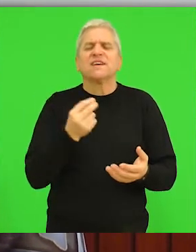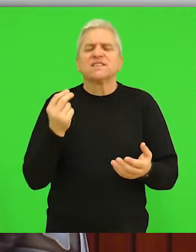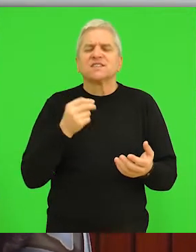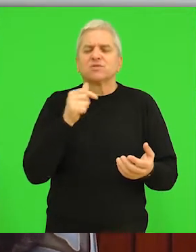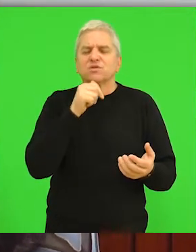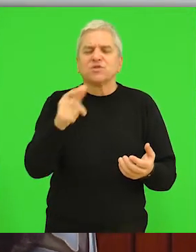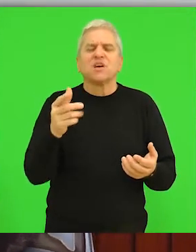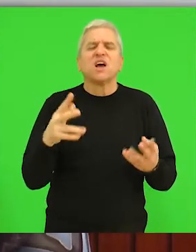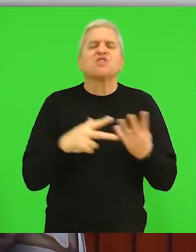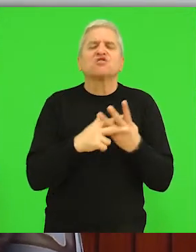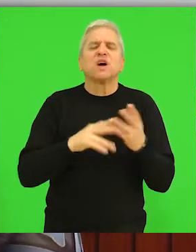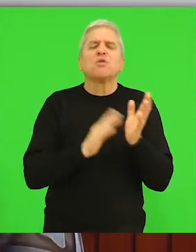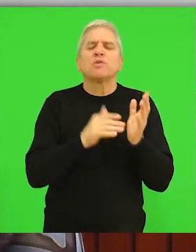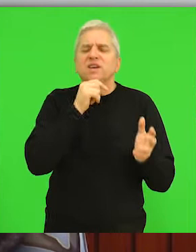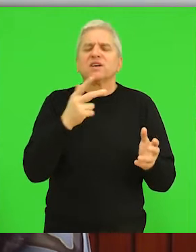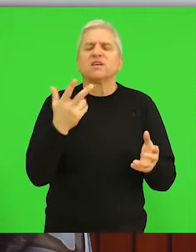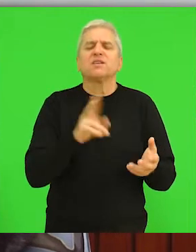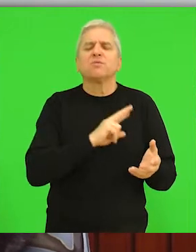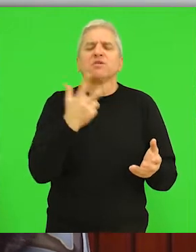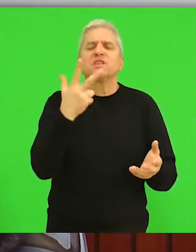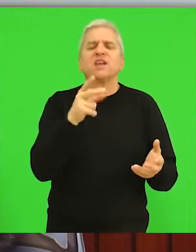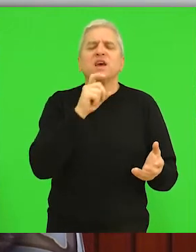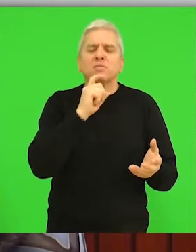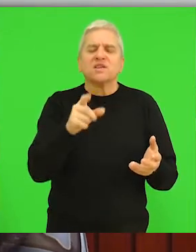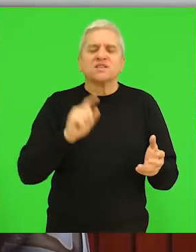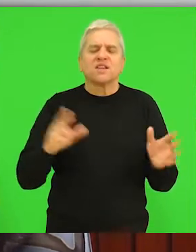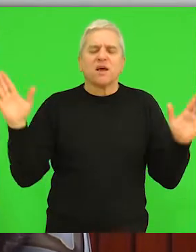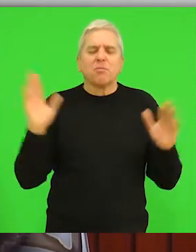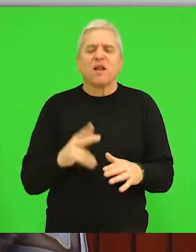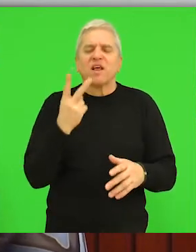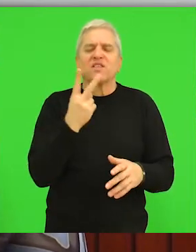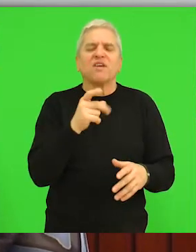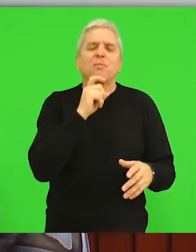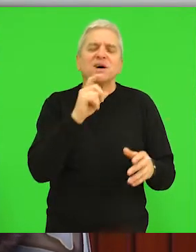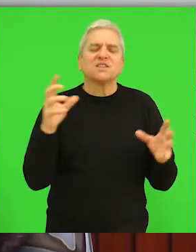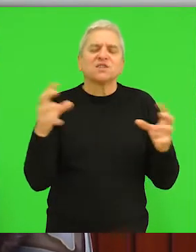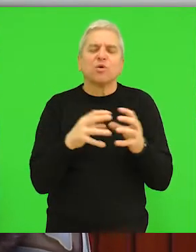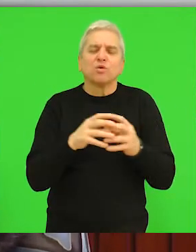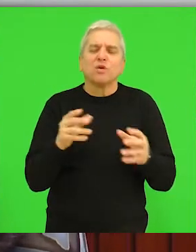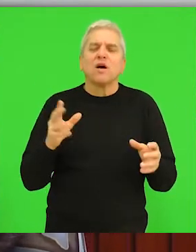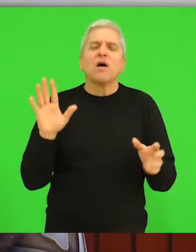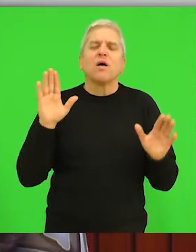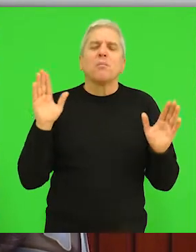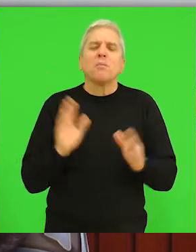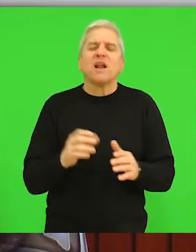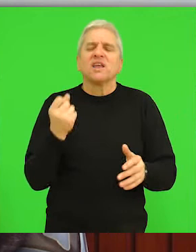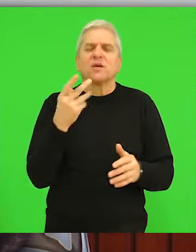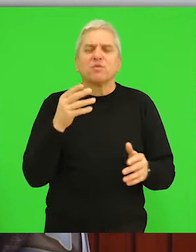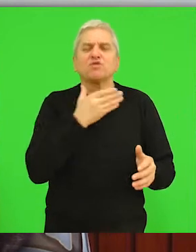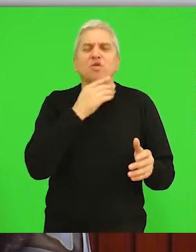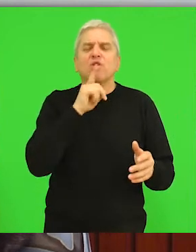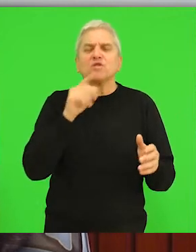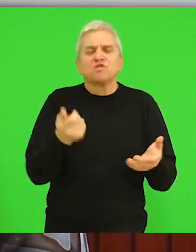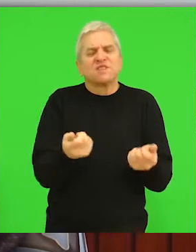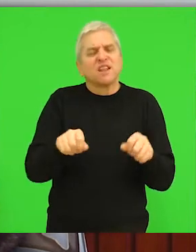srpsko. Šamu Mihalje svoje vremeno imala tri mađorske odeljenje, jedno srpsko, sad je pala na dva. Mal je broj škola koje su zatvorile svoje odeljenja,